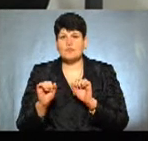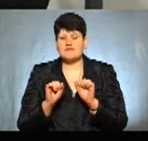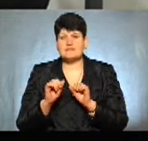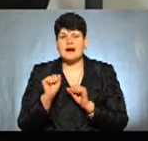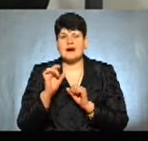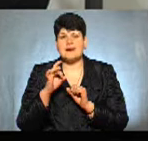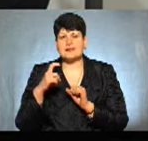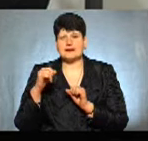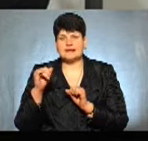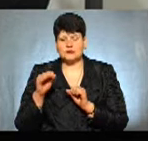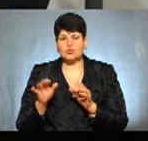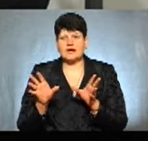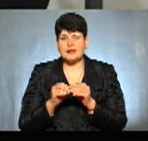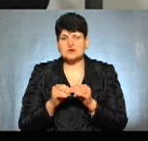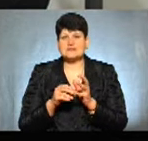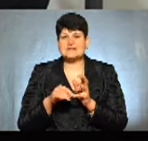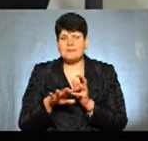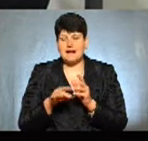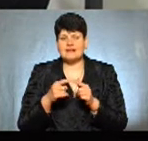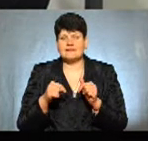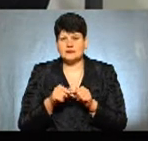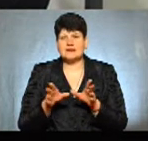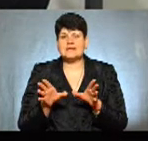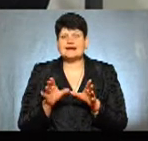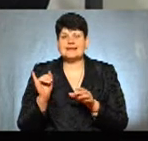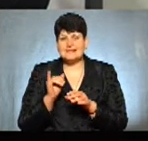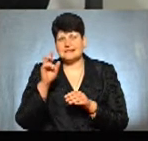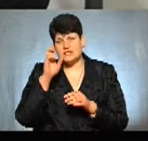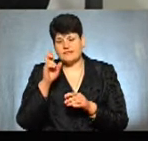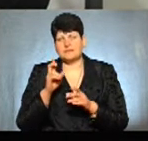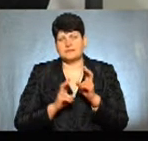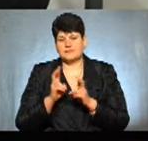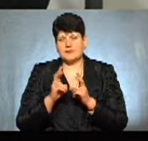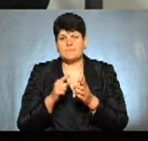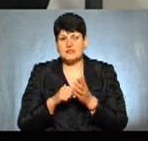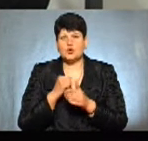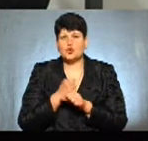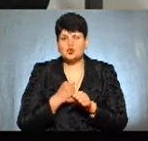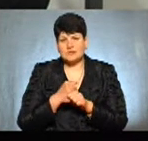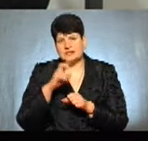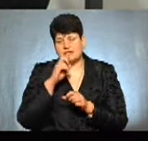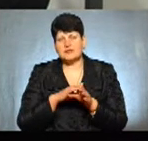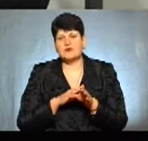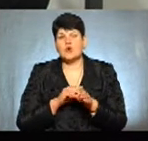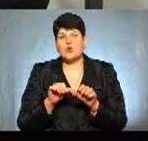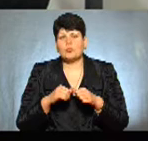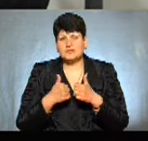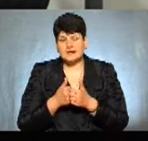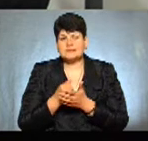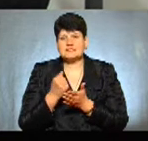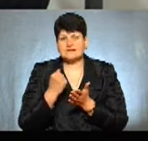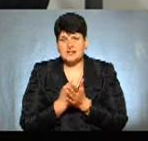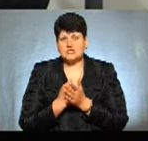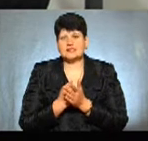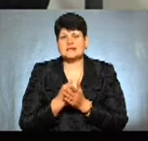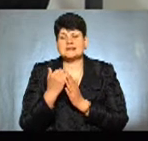разом з земельним відділом і з комунальним підприємством міста розробило і виконавчим комітетом затверджено схему розміщення тимчасових споруд